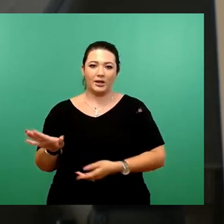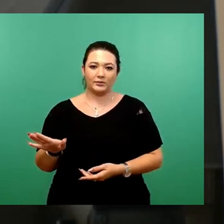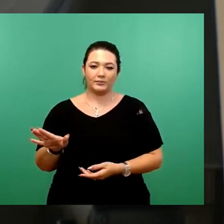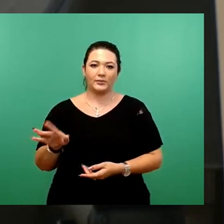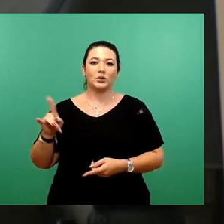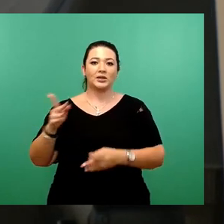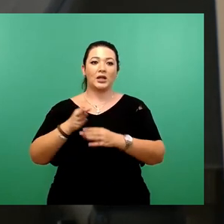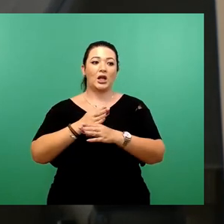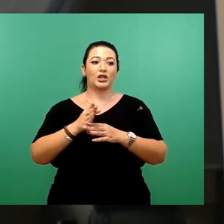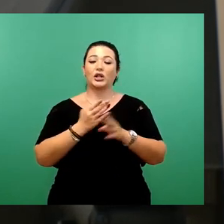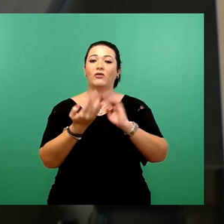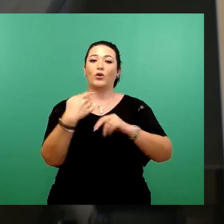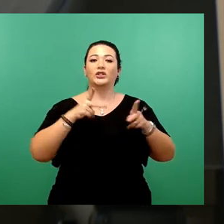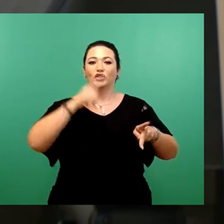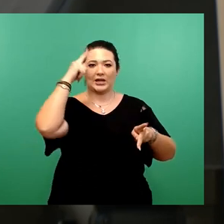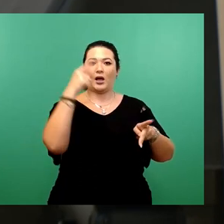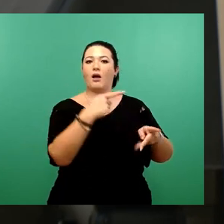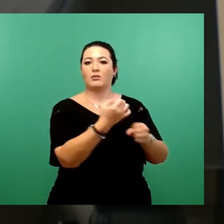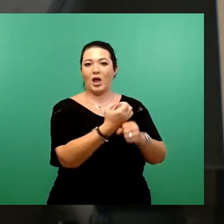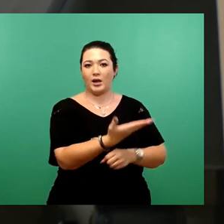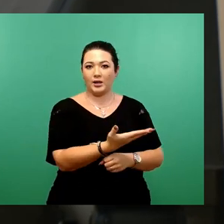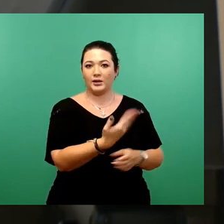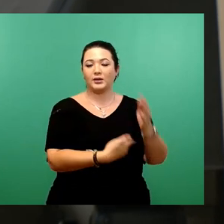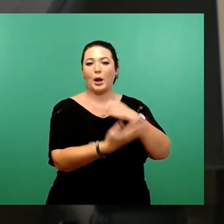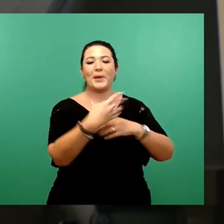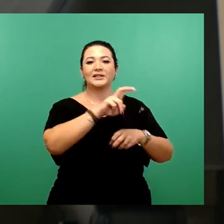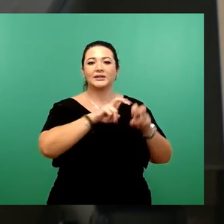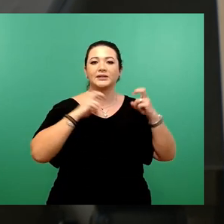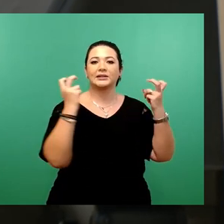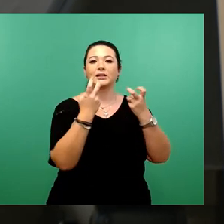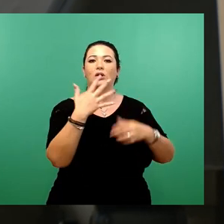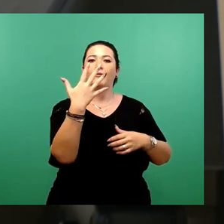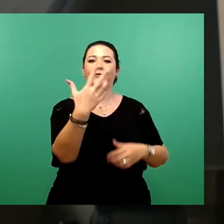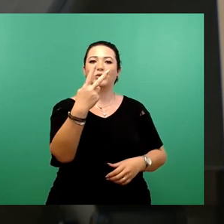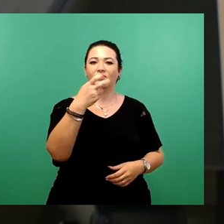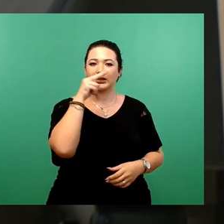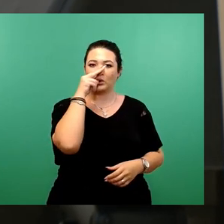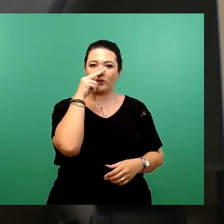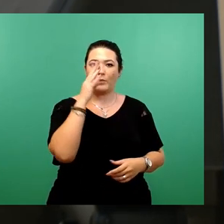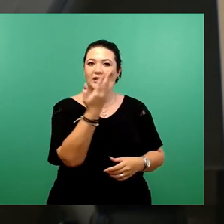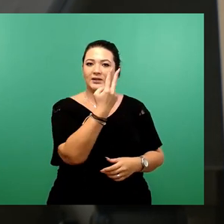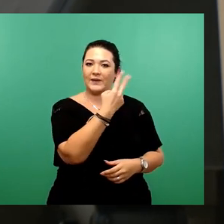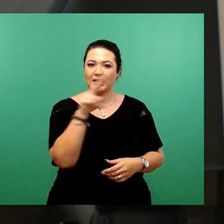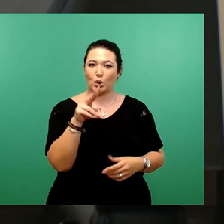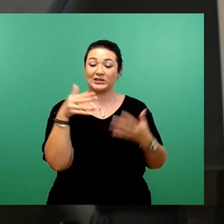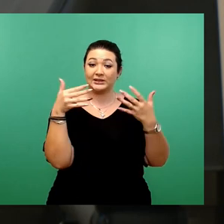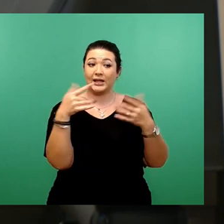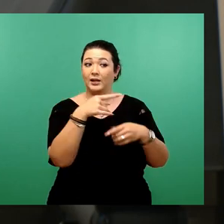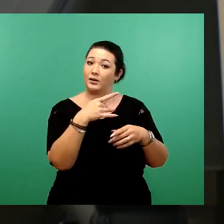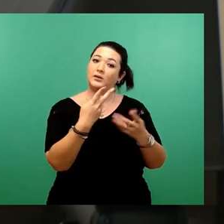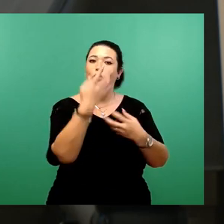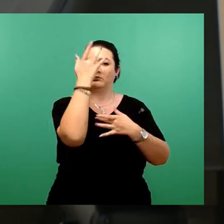der Stadtrat getroffen und zwar an seiner Sitzung am 25. November 2010. Der